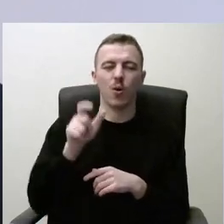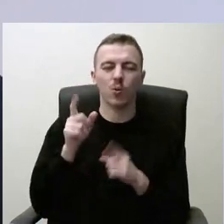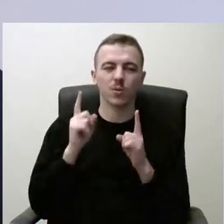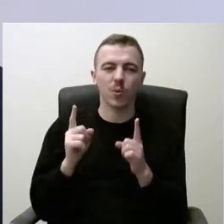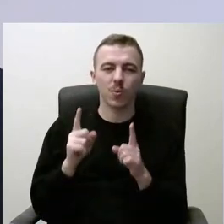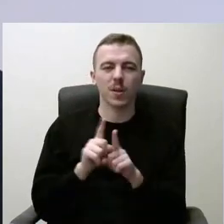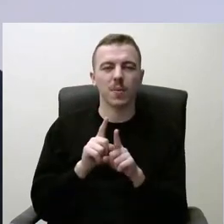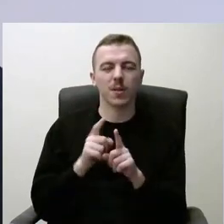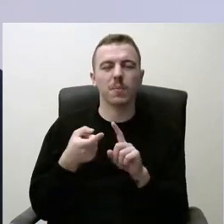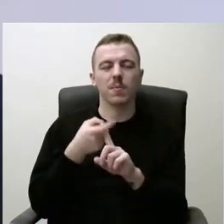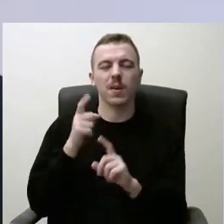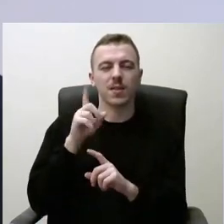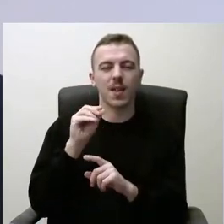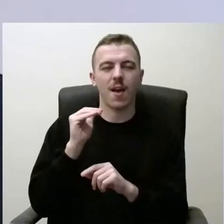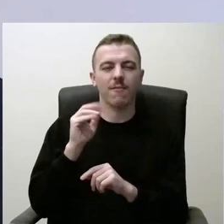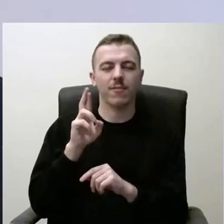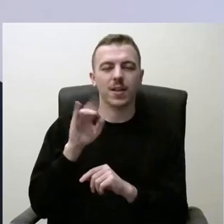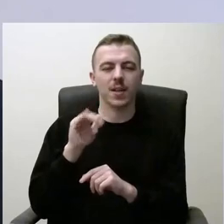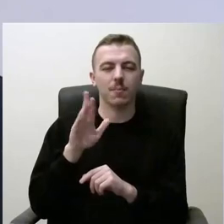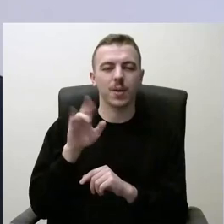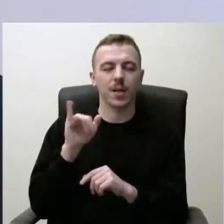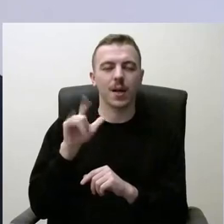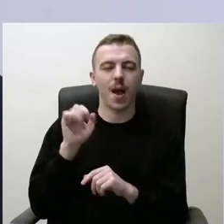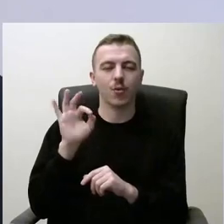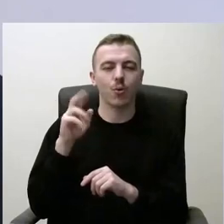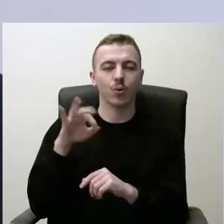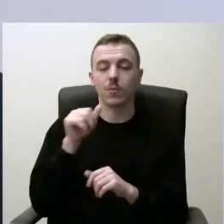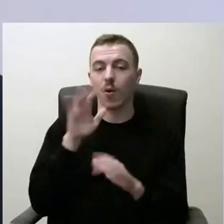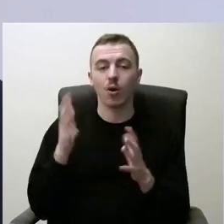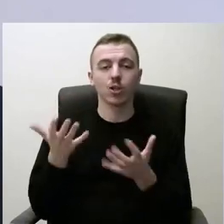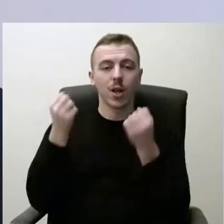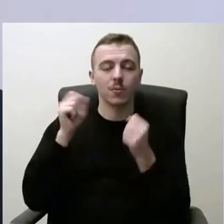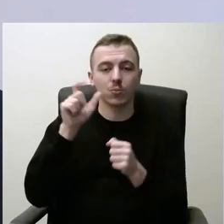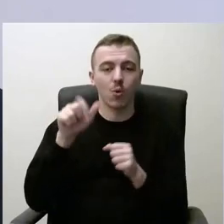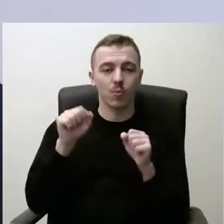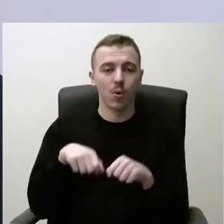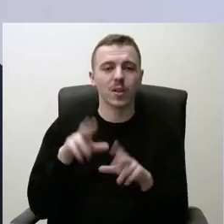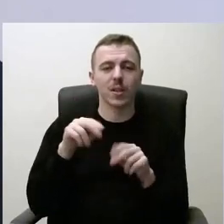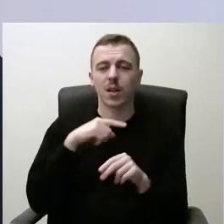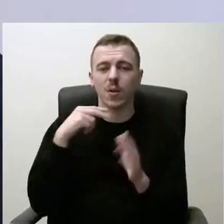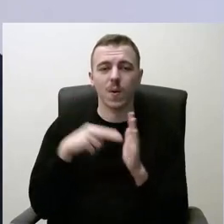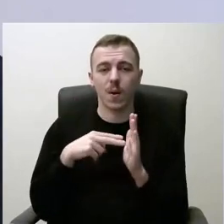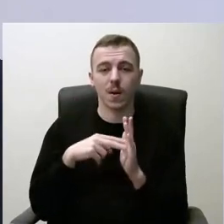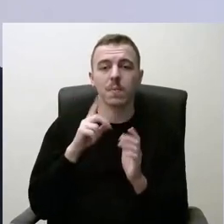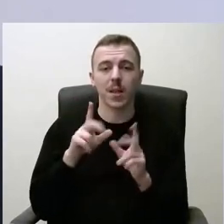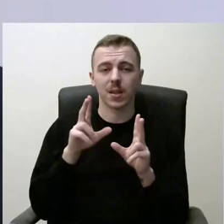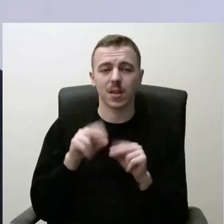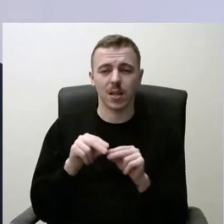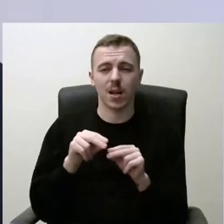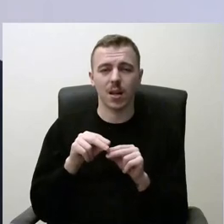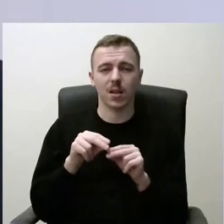defibriliatoriai. Sakykime, galintis išgelbėti žmogų, tai tikrai mažai kainuoja. Bet tai tikrai sudaro